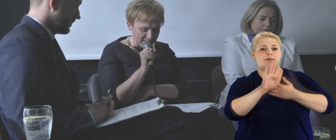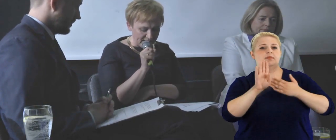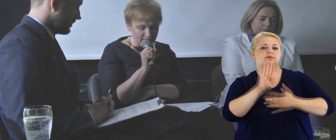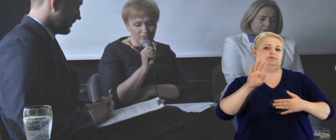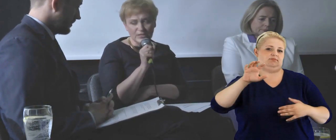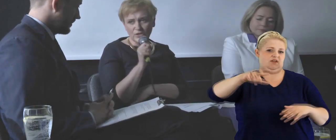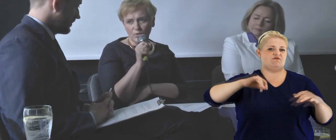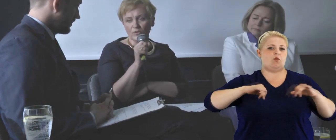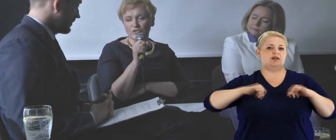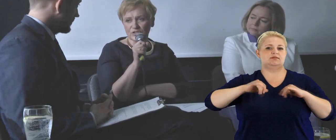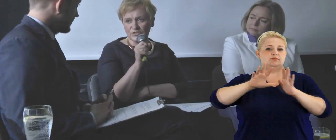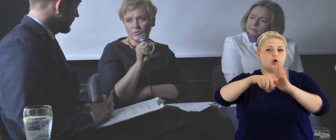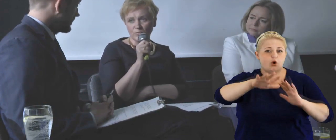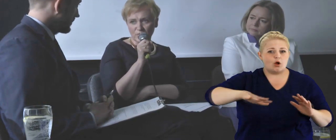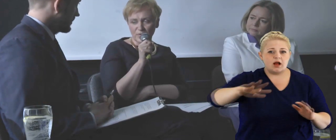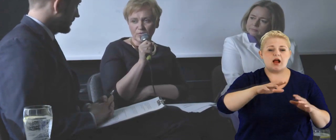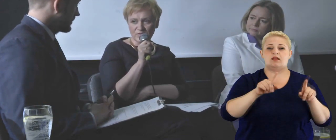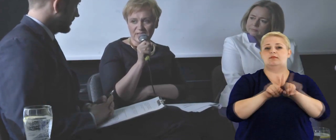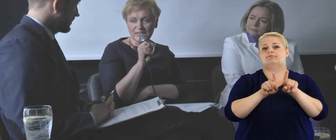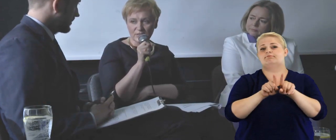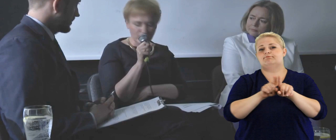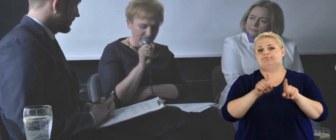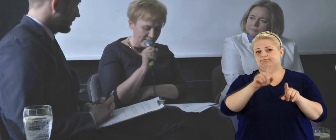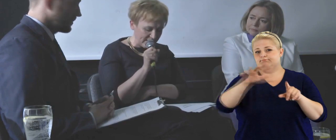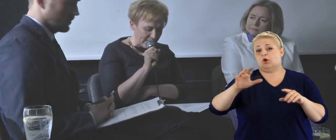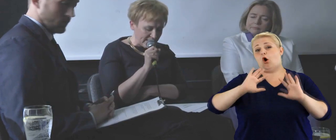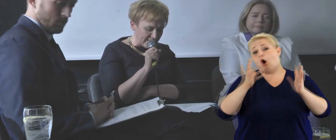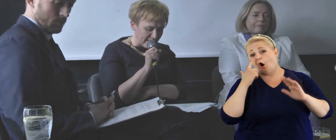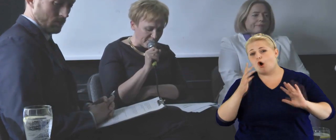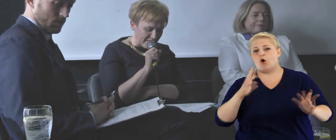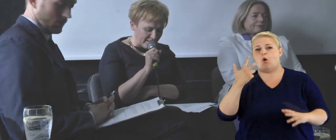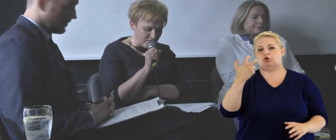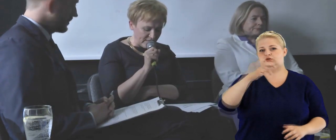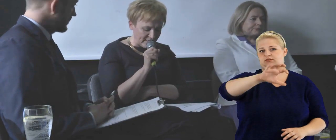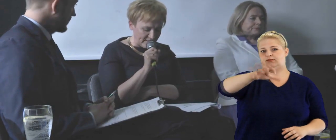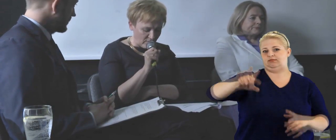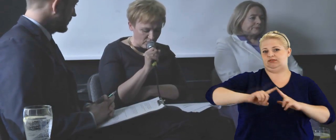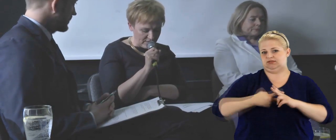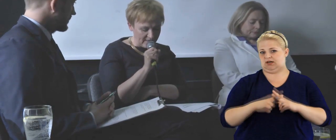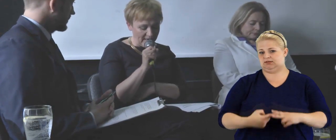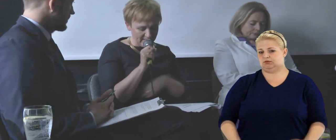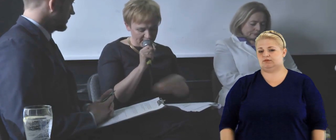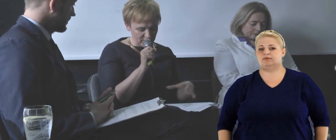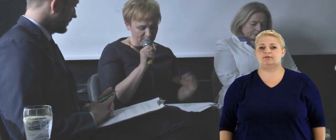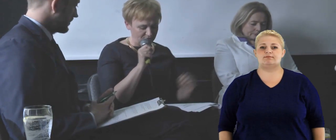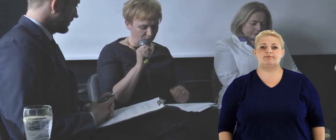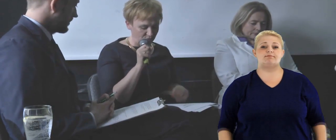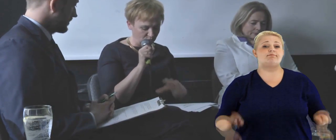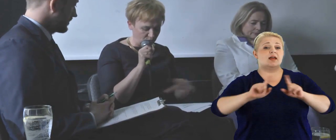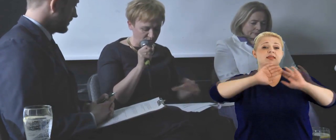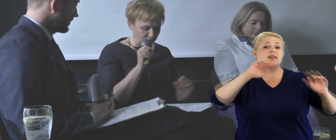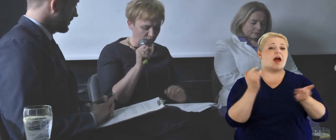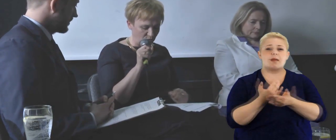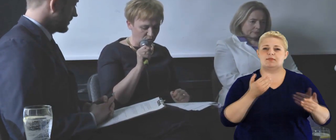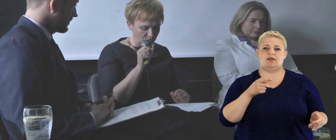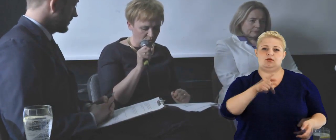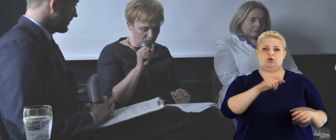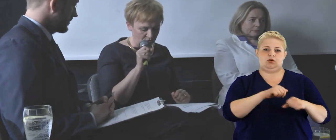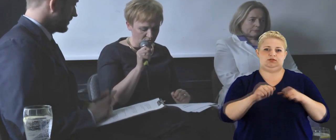i mieszane, też około 300 podmiotów zarejestrowanych i najmniej liczna kategoria, ale też ma swoją